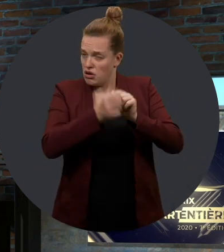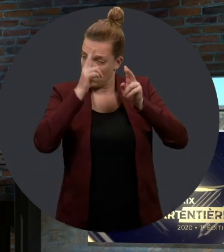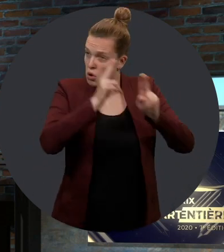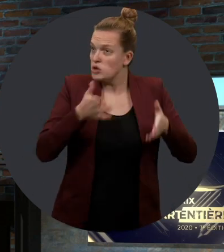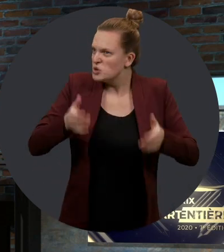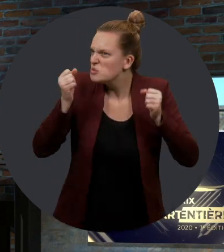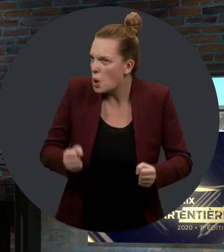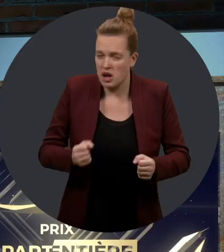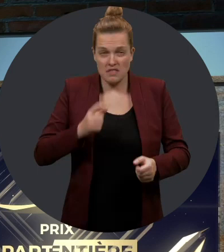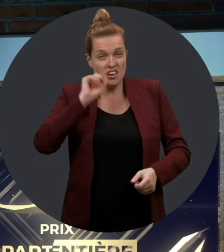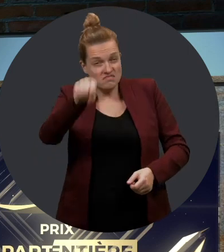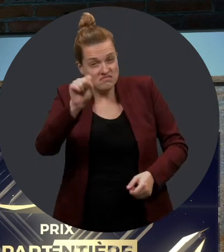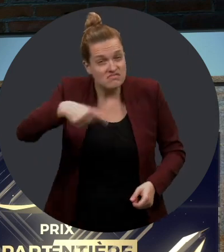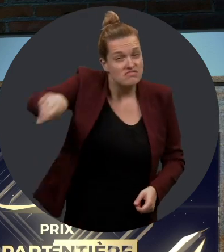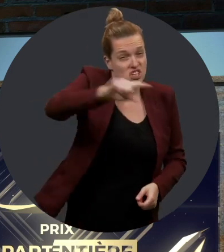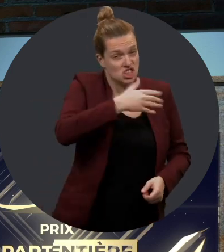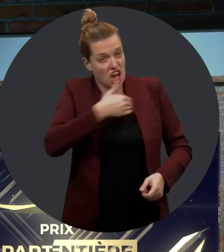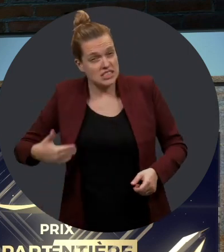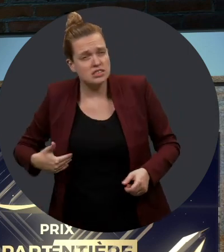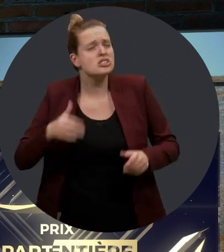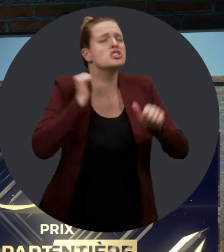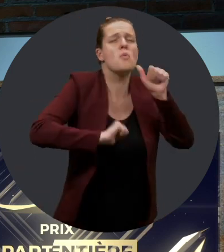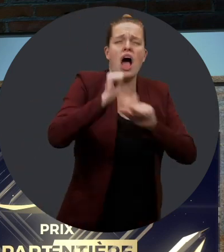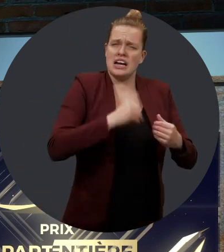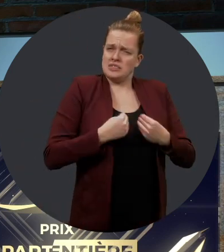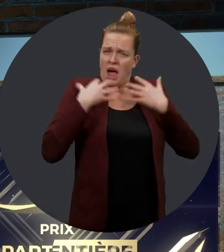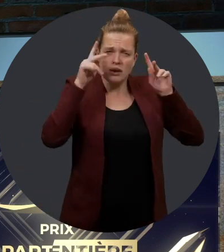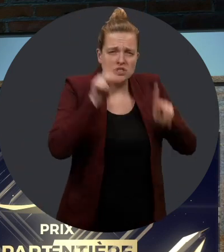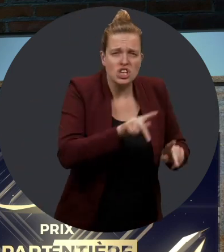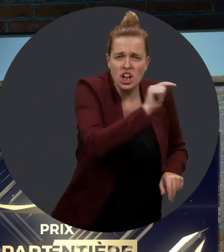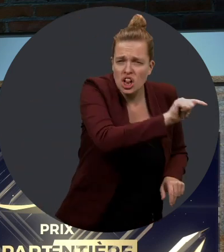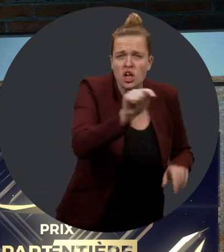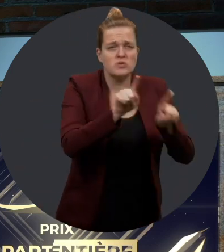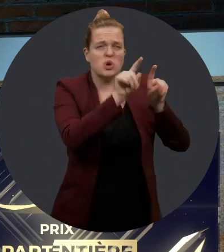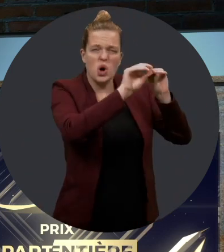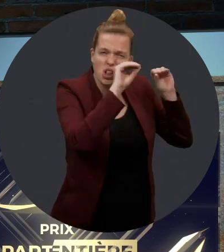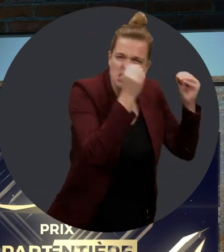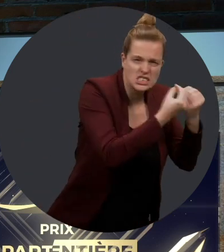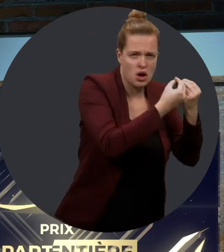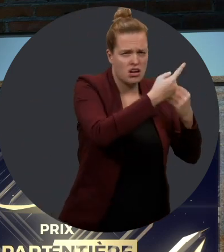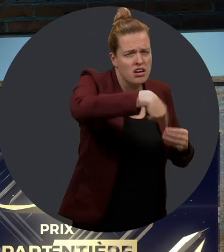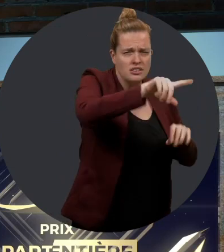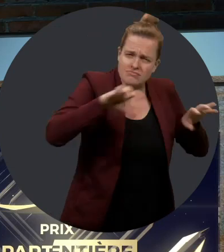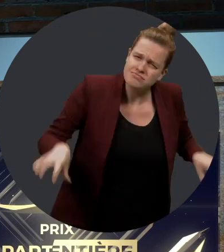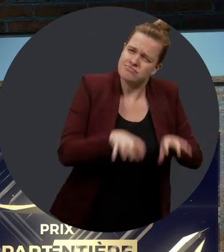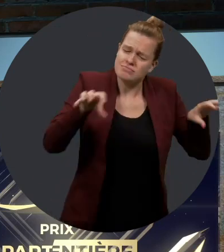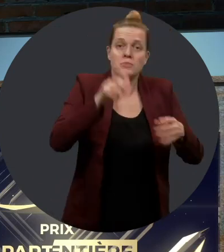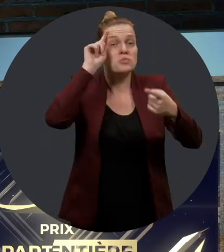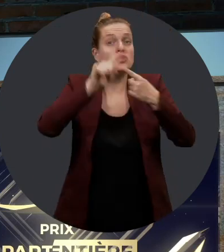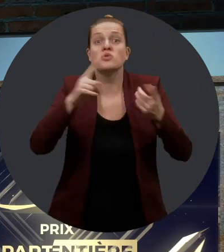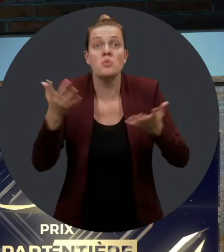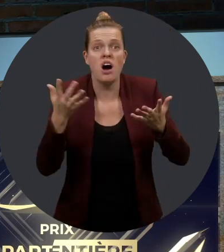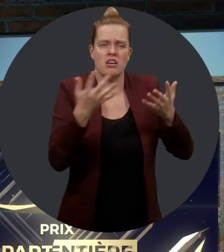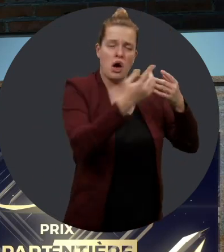font des différences. Oui. Vous aurez l'occasion de découvrir aujourd'hui des histoires inspirantes de personnes et d'organisations qui